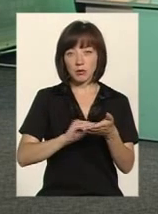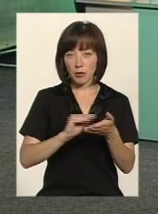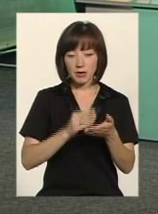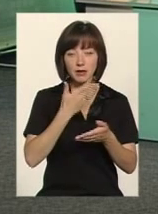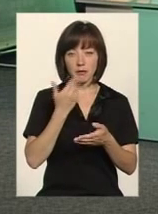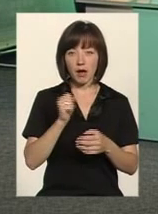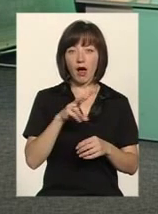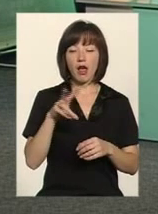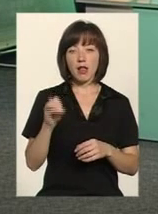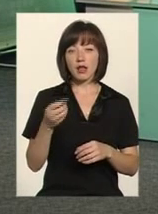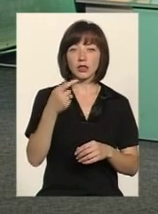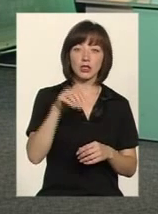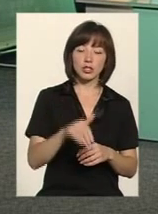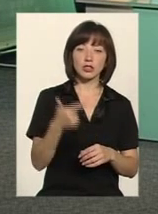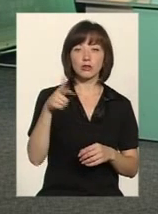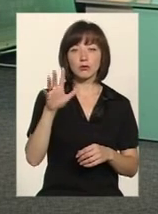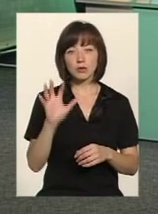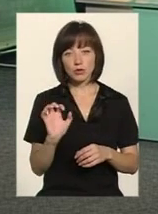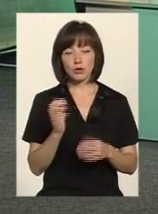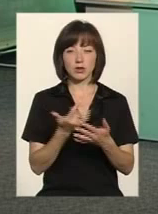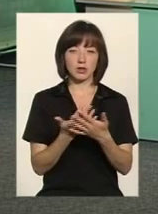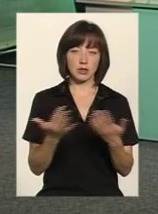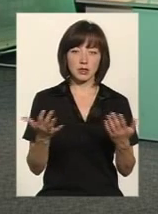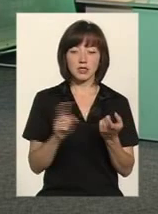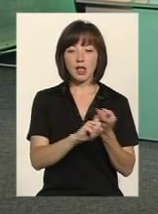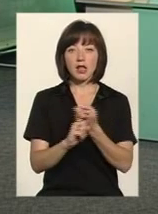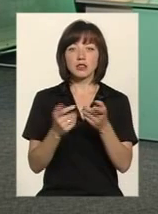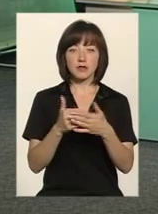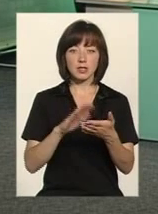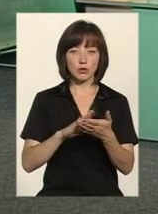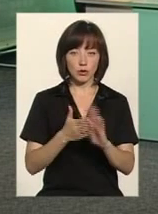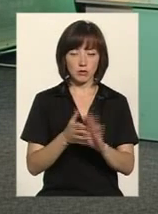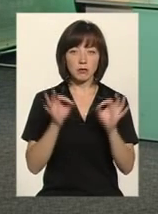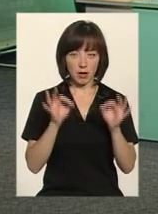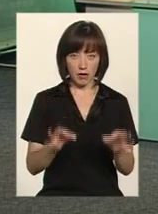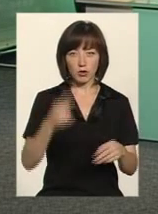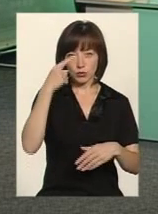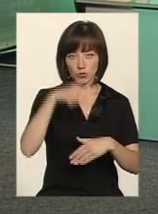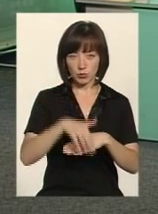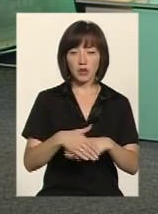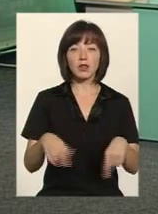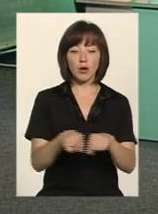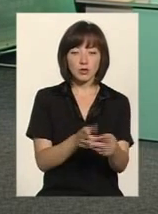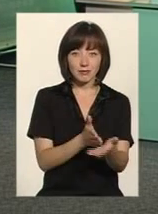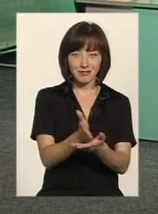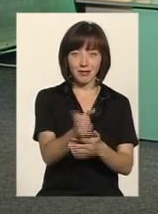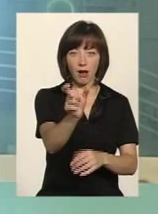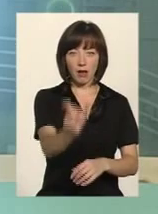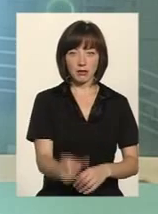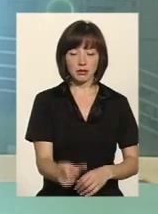але це допомоги тисяча і півтора тисячі. Залежить від ситуації, правильно? Я зрозуміла, така адресна допомога.